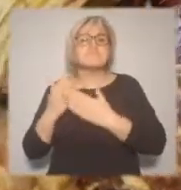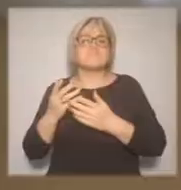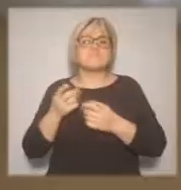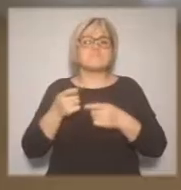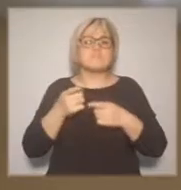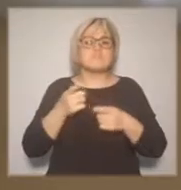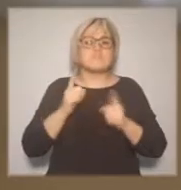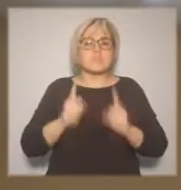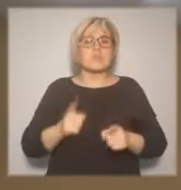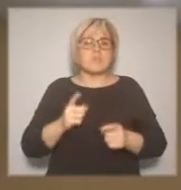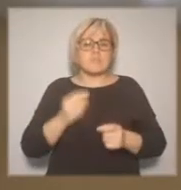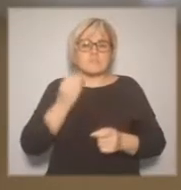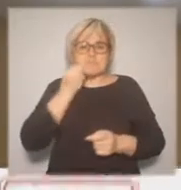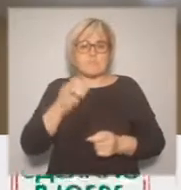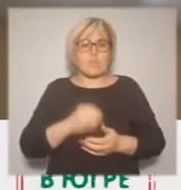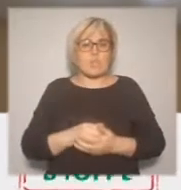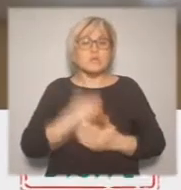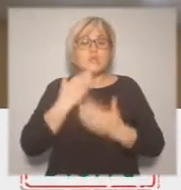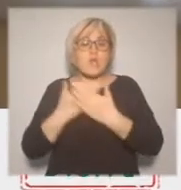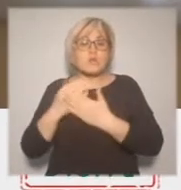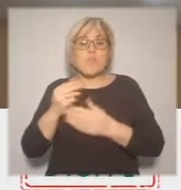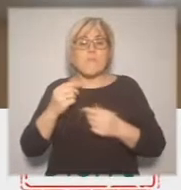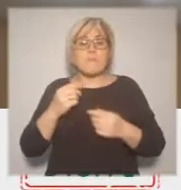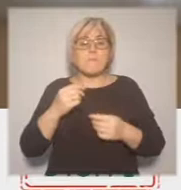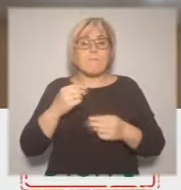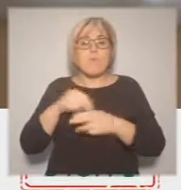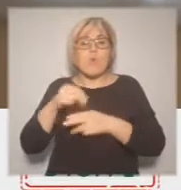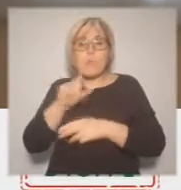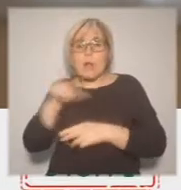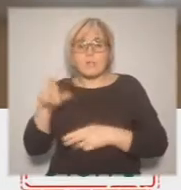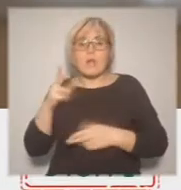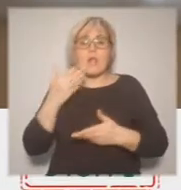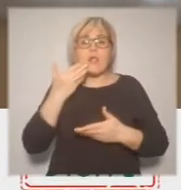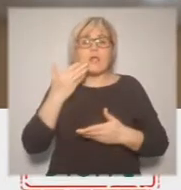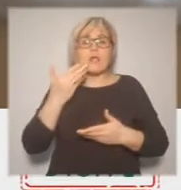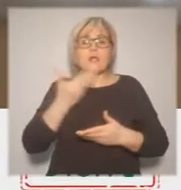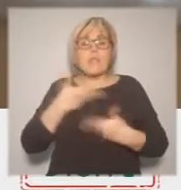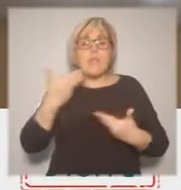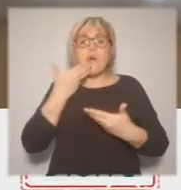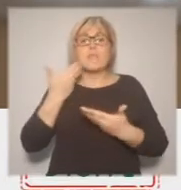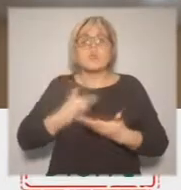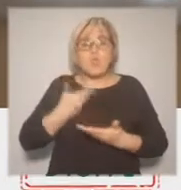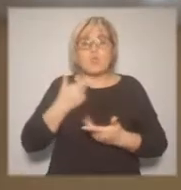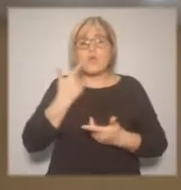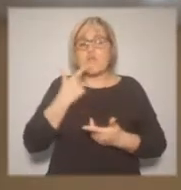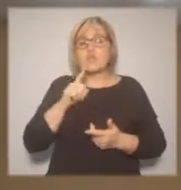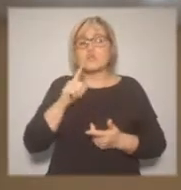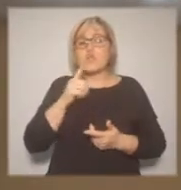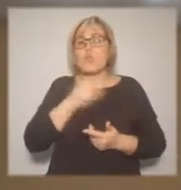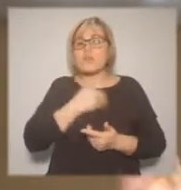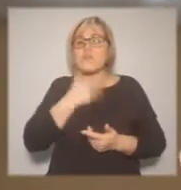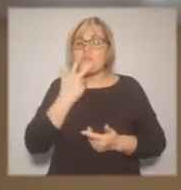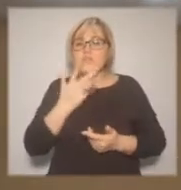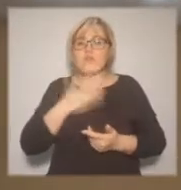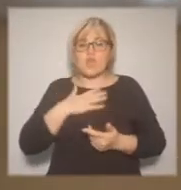покупатели, нам обращаются, говорят, что они хотят видеть в нашем магазине. Как бы мы к ним прислушиваемся и стараемся